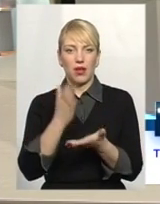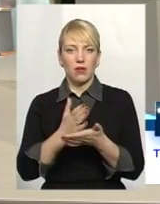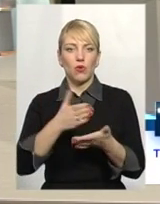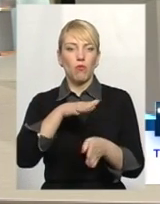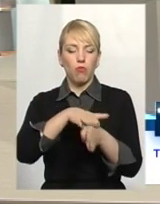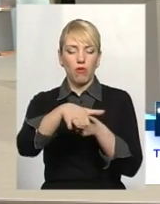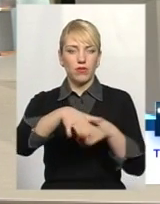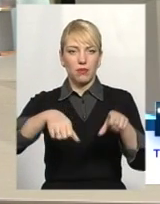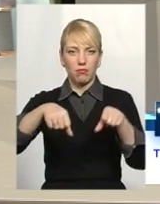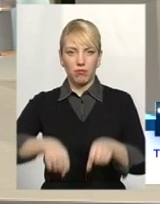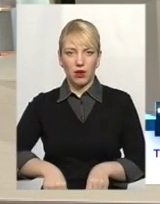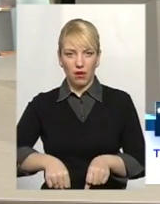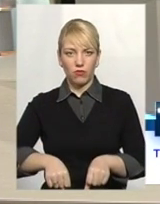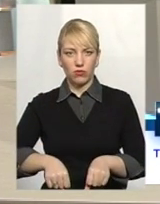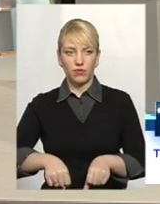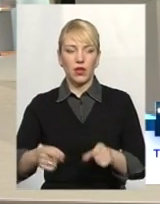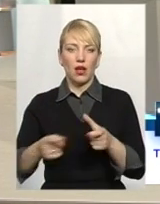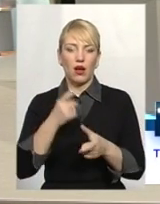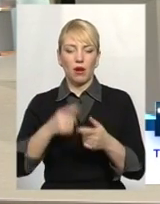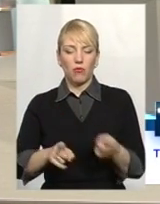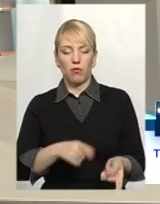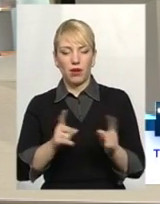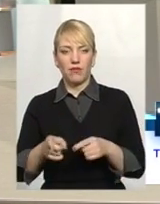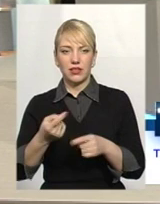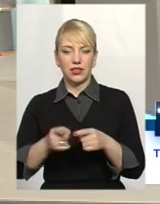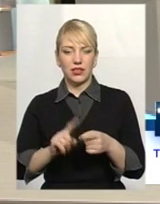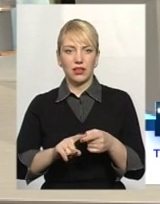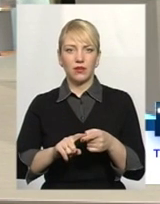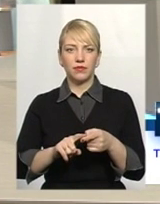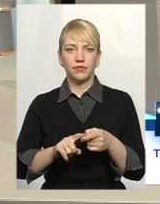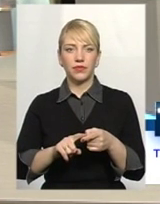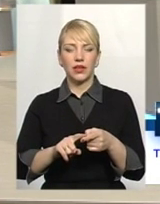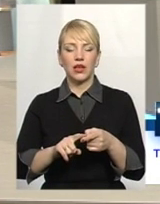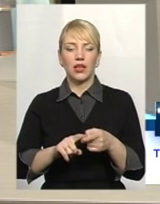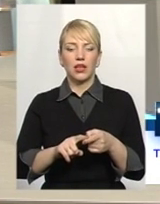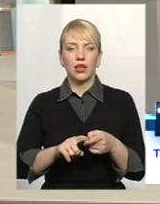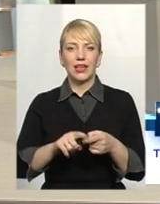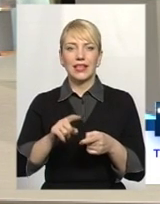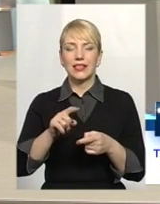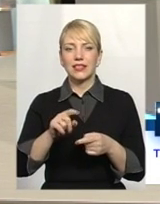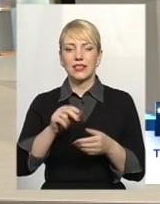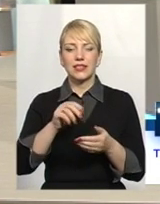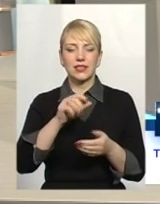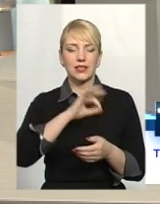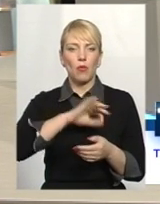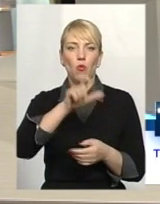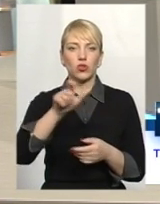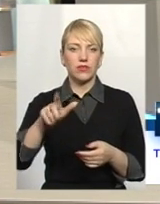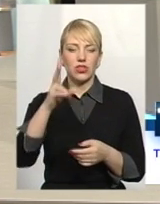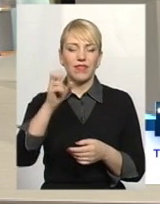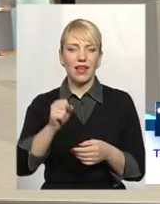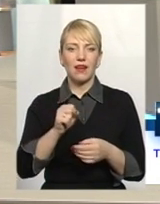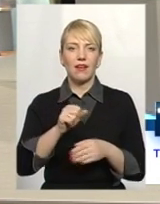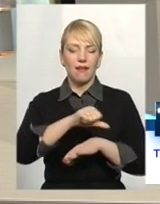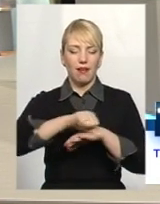право або перевести цих споживачів на граничні норми згідно кодексу. Тобто, якщо на сьогоднішній